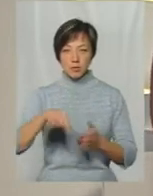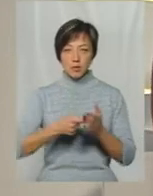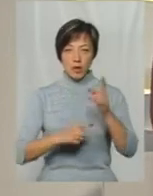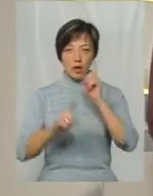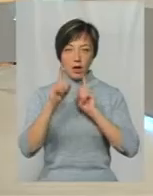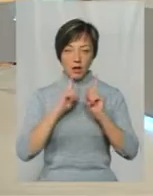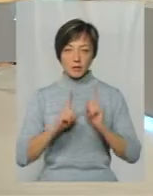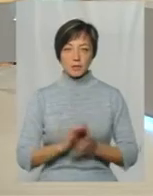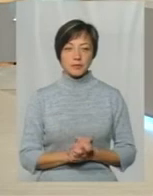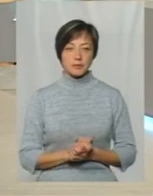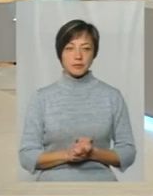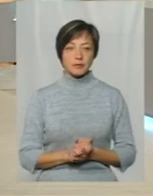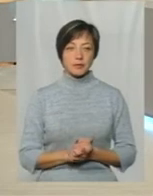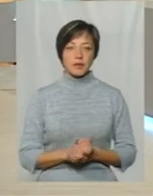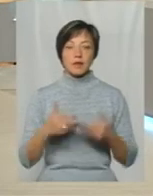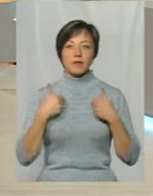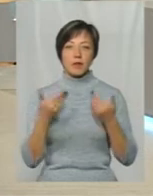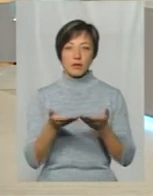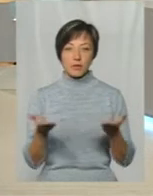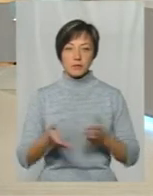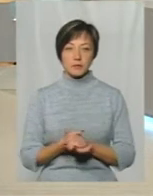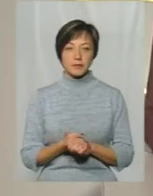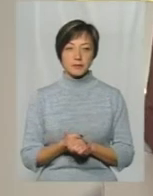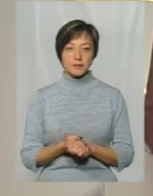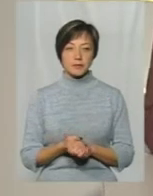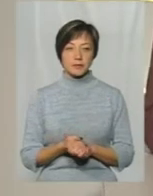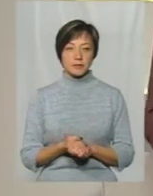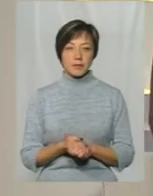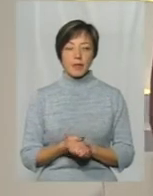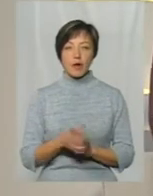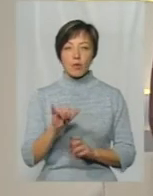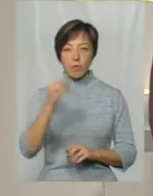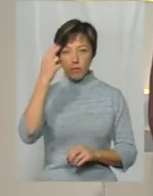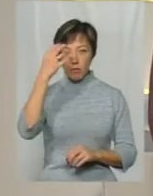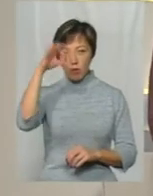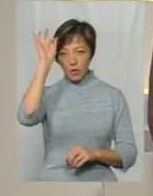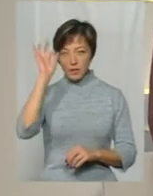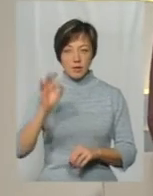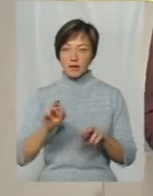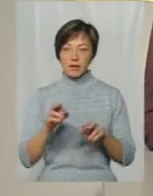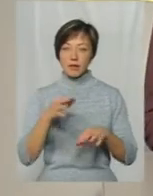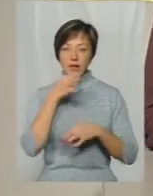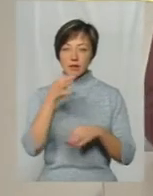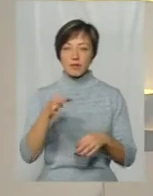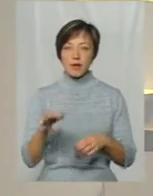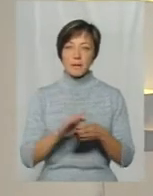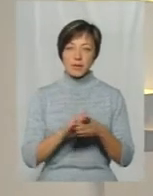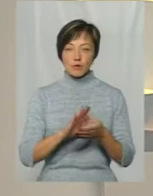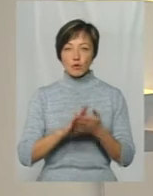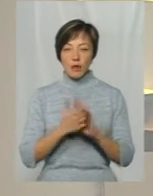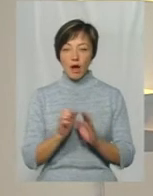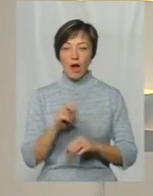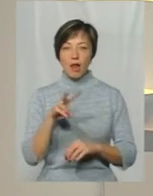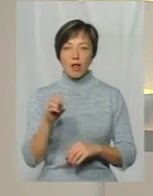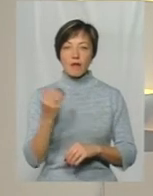міської ради Тетяною Циб Вітаю вас В поліції не називають прізвищ і обставин, але ви, пані